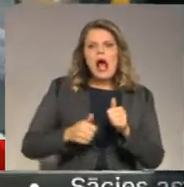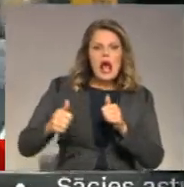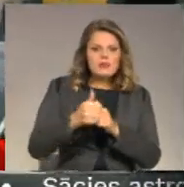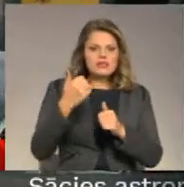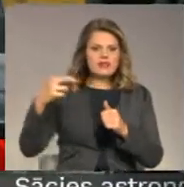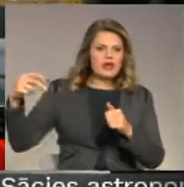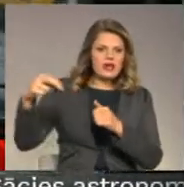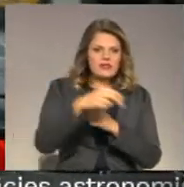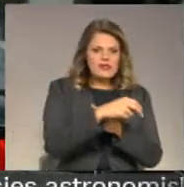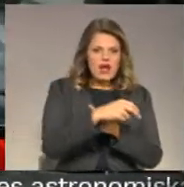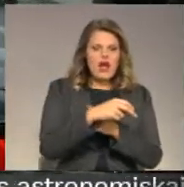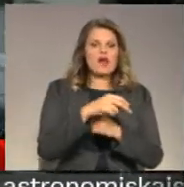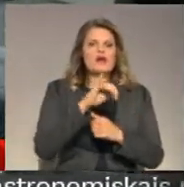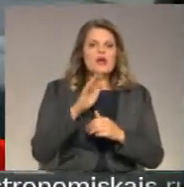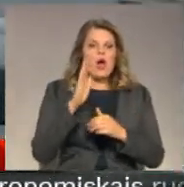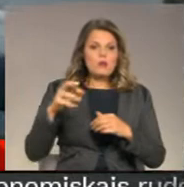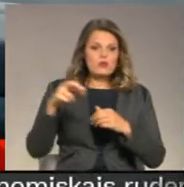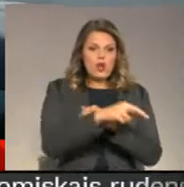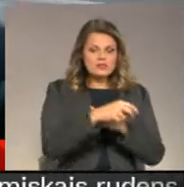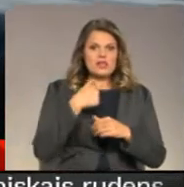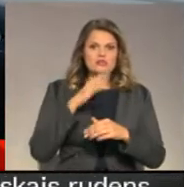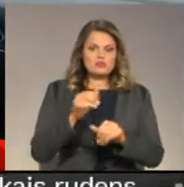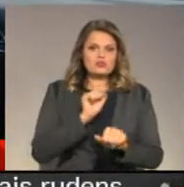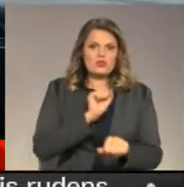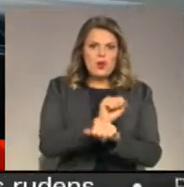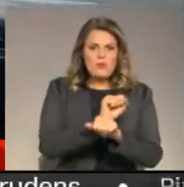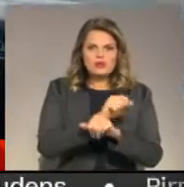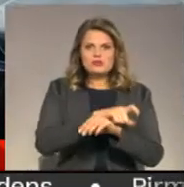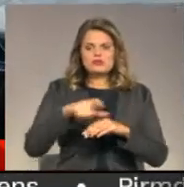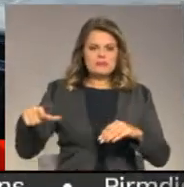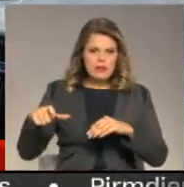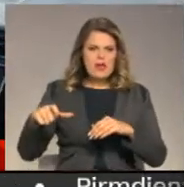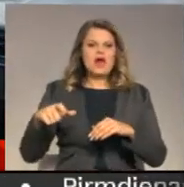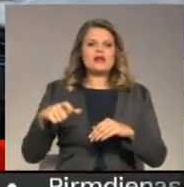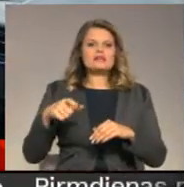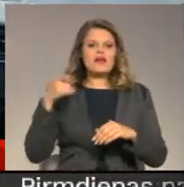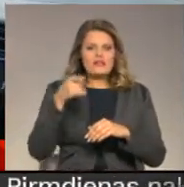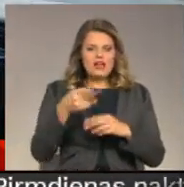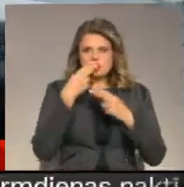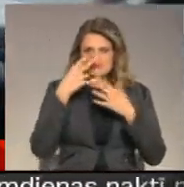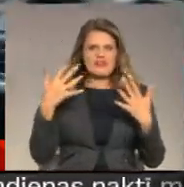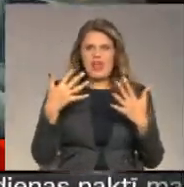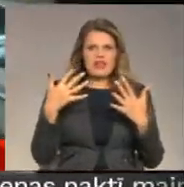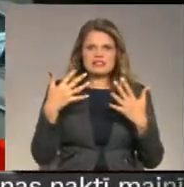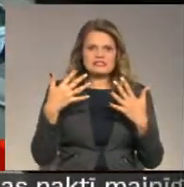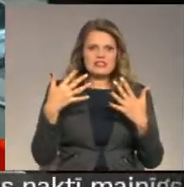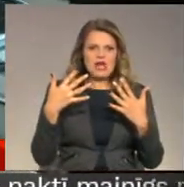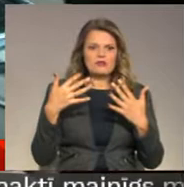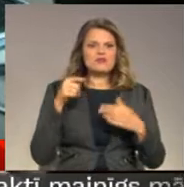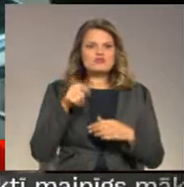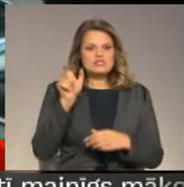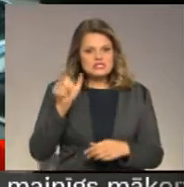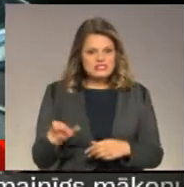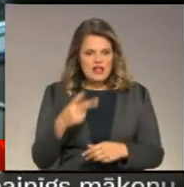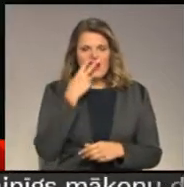tagad nāk, ja viņi būtu aizgājis jau šeit, un mēs būtu nobramzējuši pie gājai pārējas, tas taksometrs neredzētu. Šis